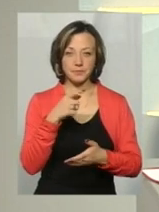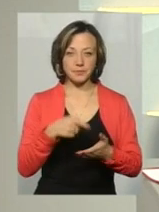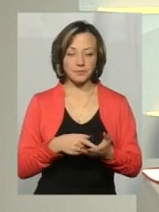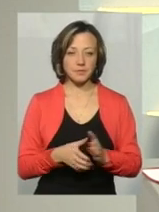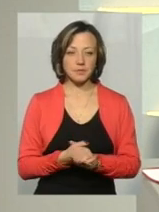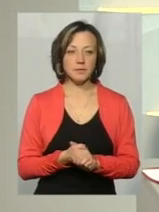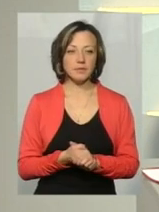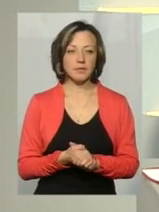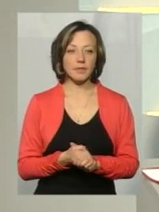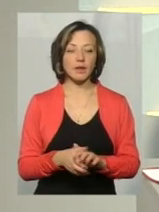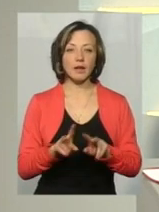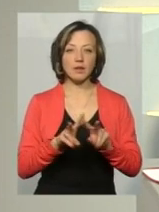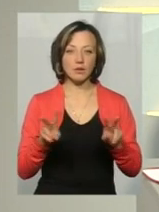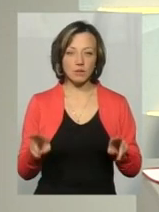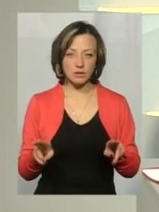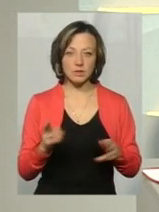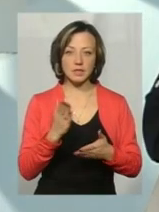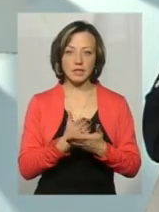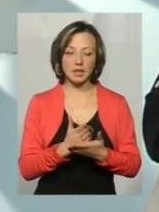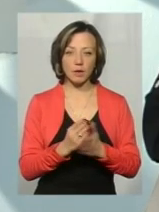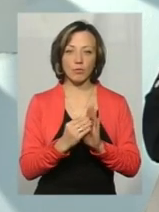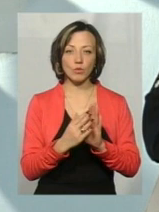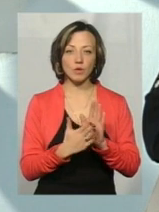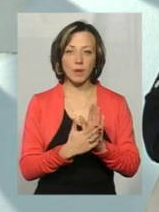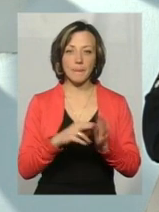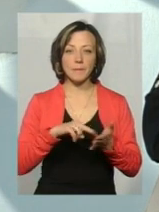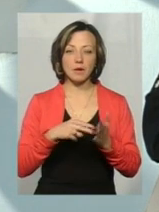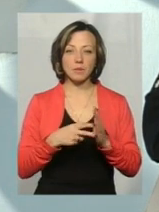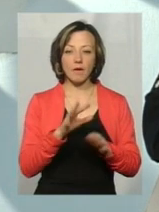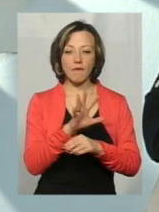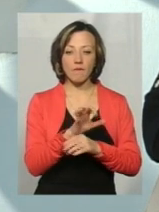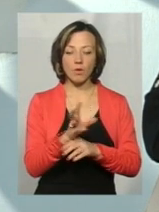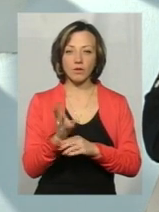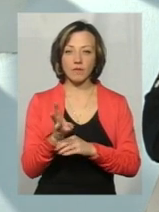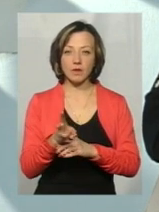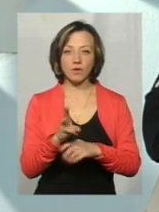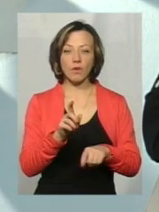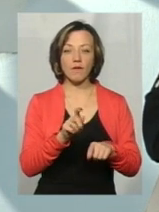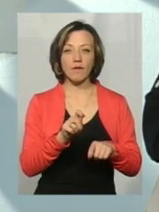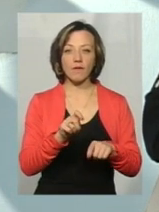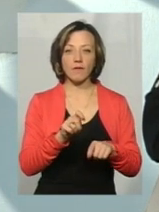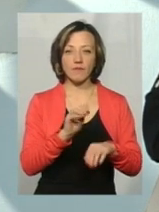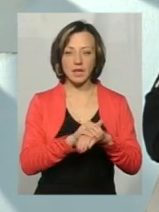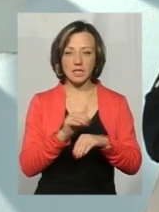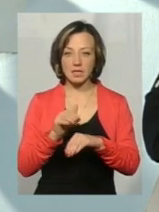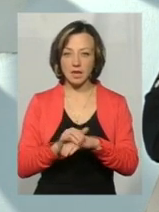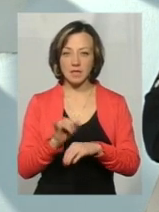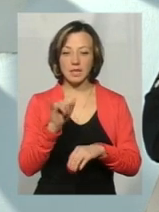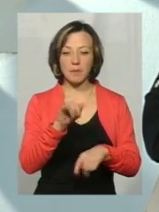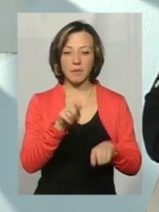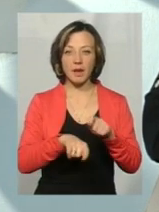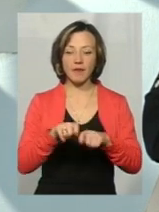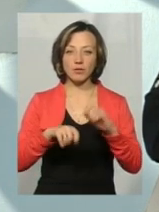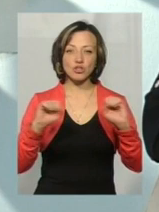в законі України при нас поліцію пункт, який передбачає як і фото-відеофіксацію самих правопорушень, так і, в принципі, способи вимірювання